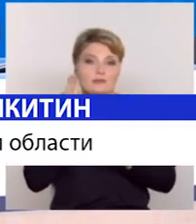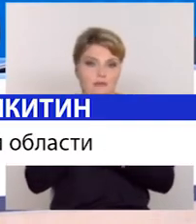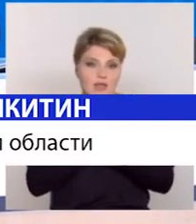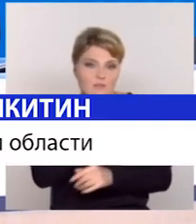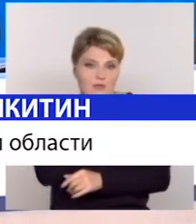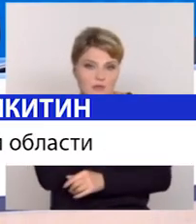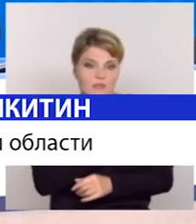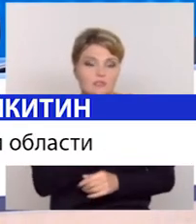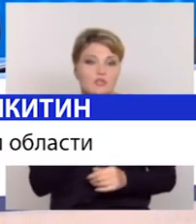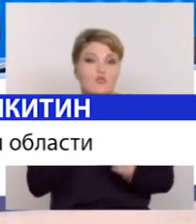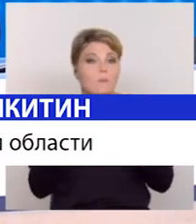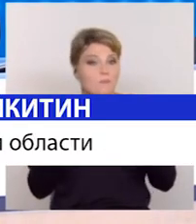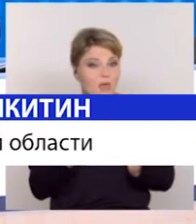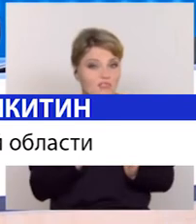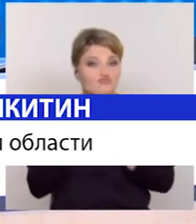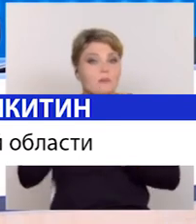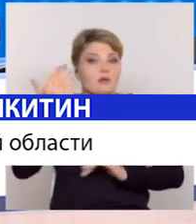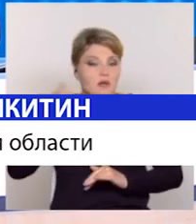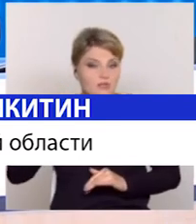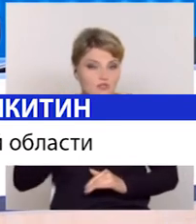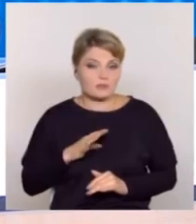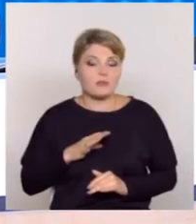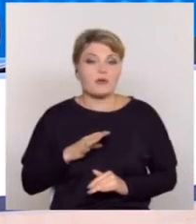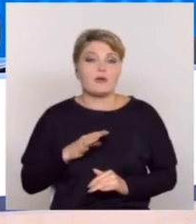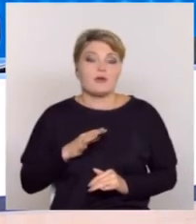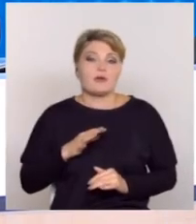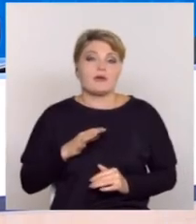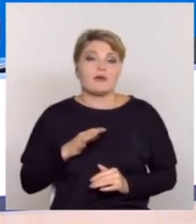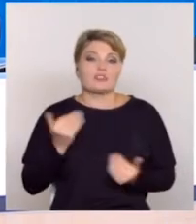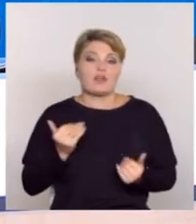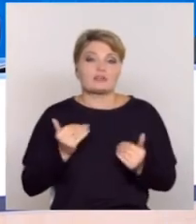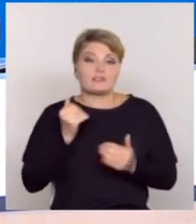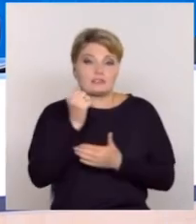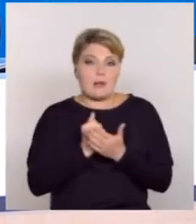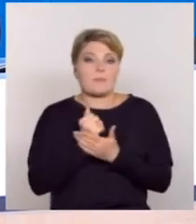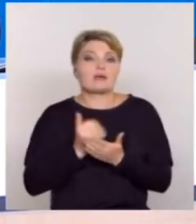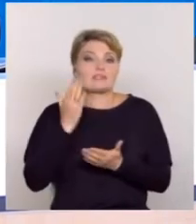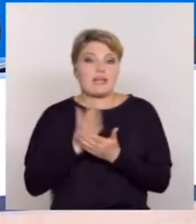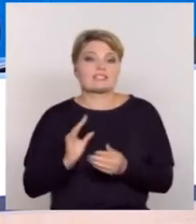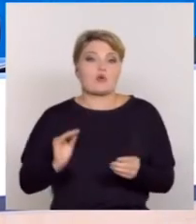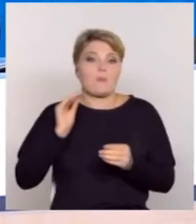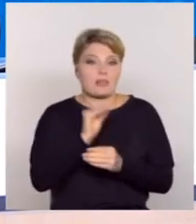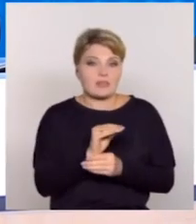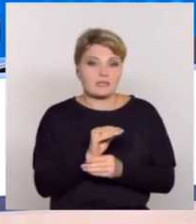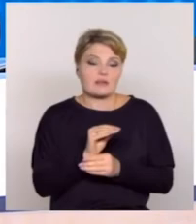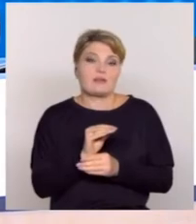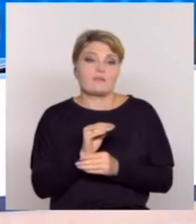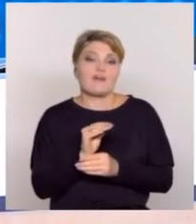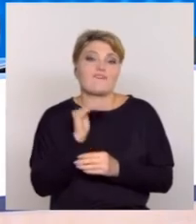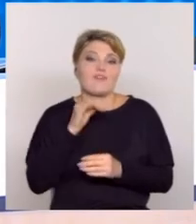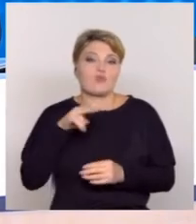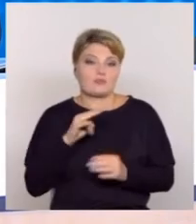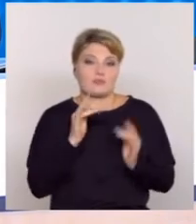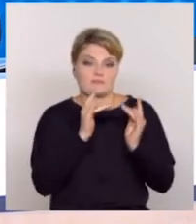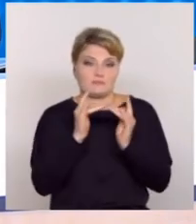в два раза меньше, чем пиковое значение сейчас. У нас огромный запас по дополнительному коечному фонду, который